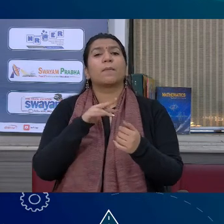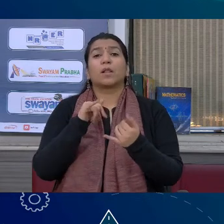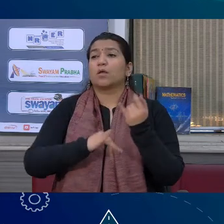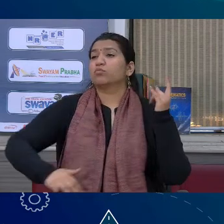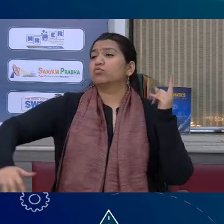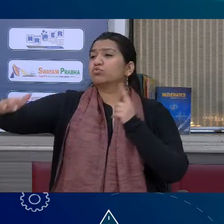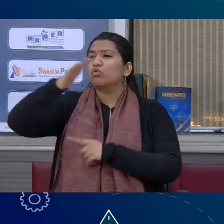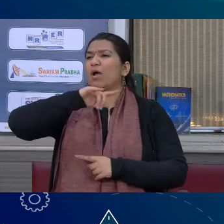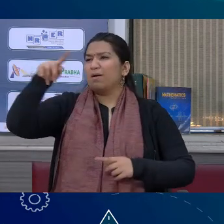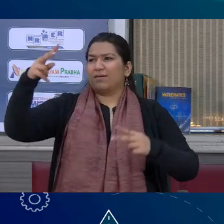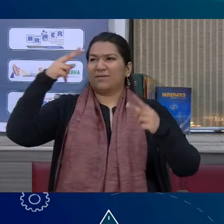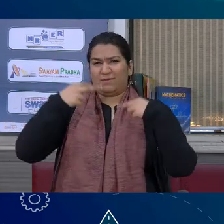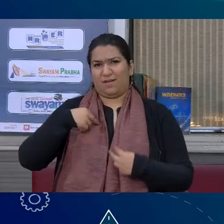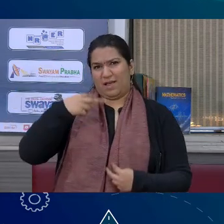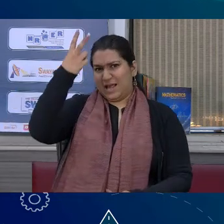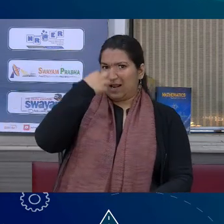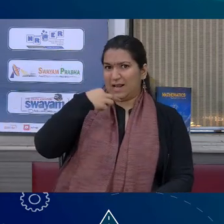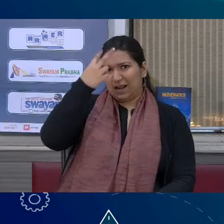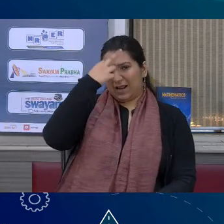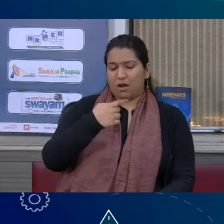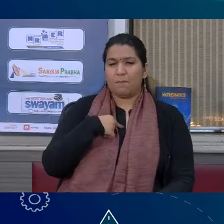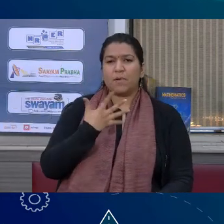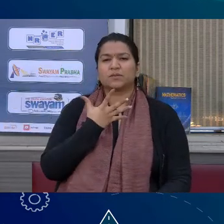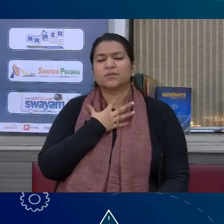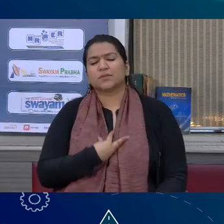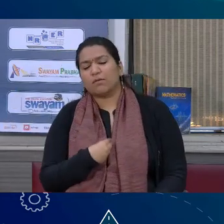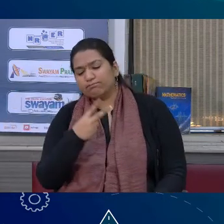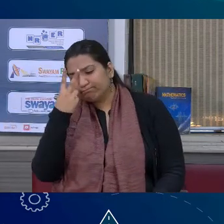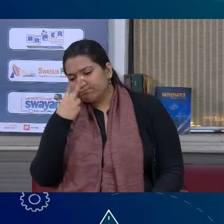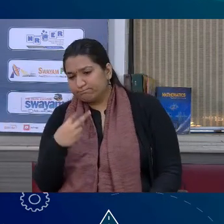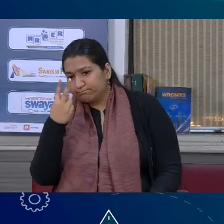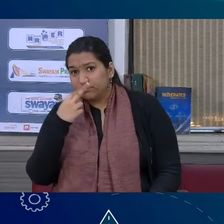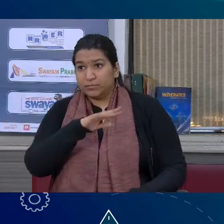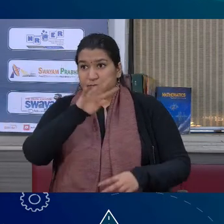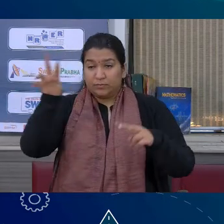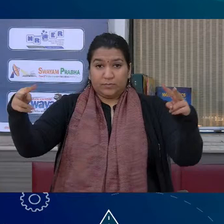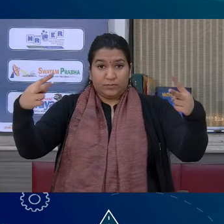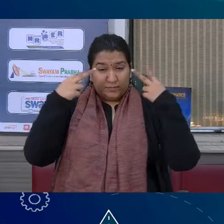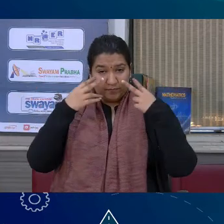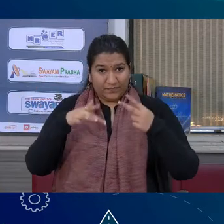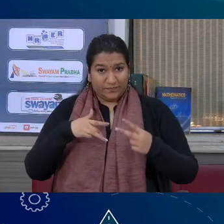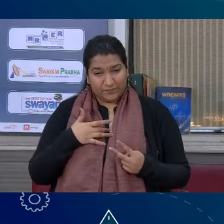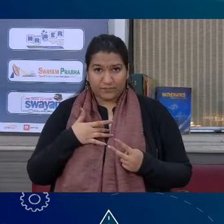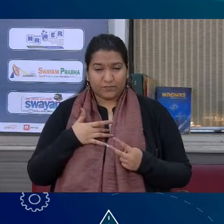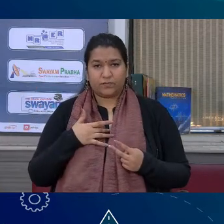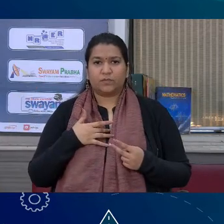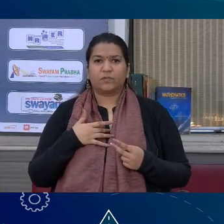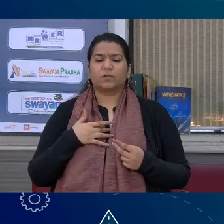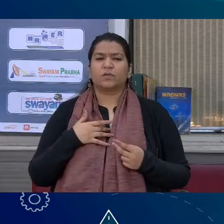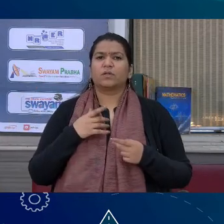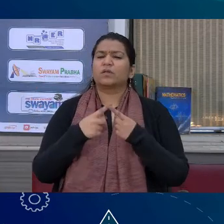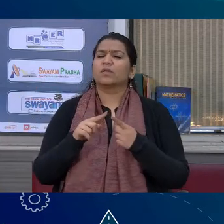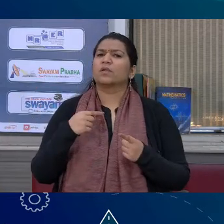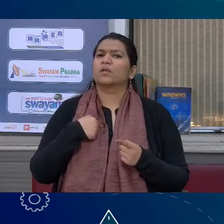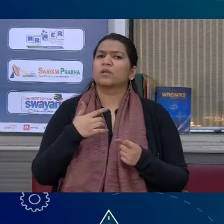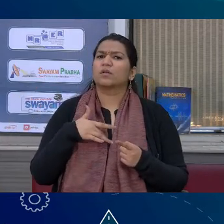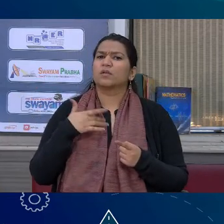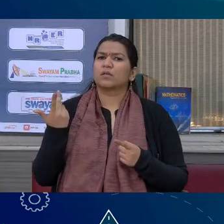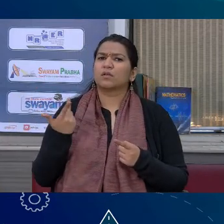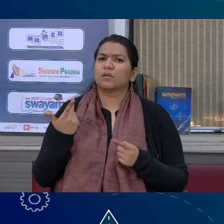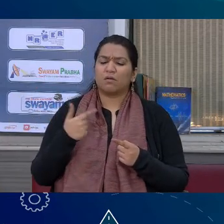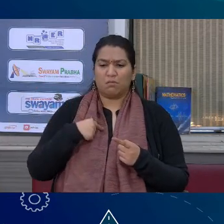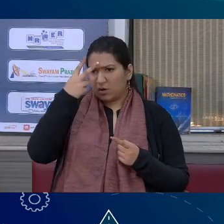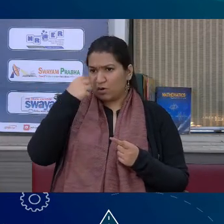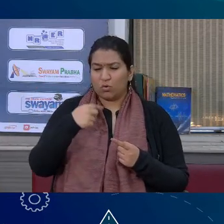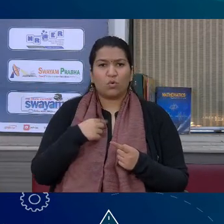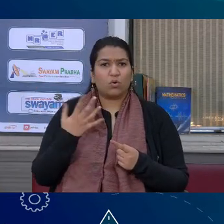कह रहा है लेकिन वो कहने है कि यह केरम मेरा